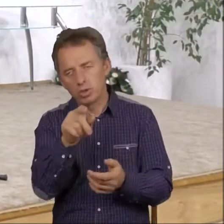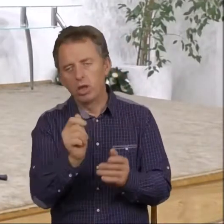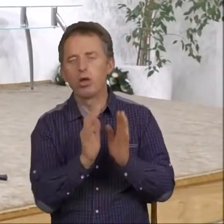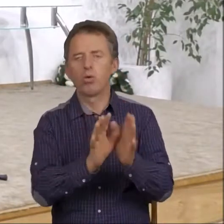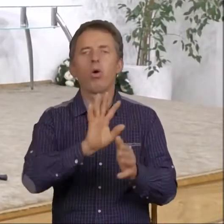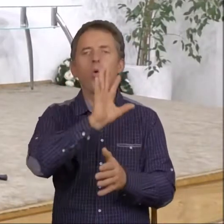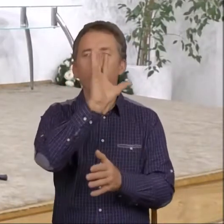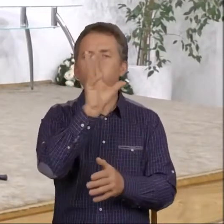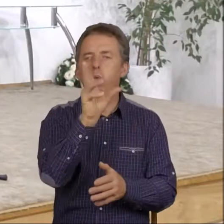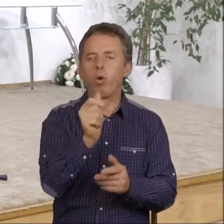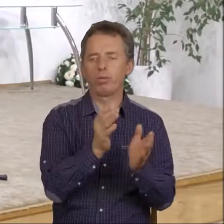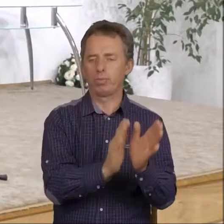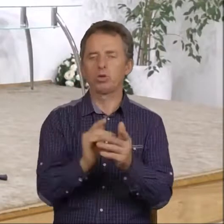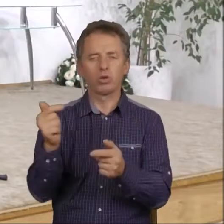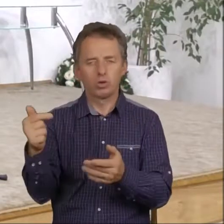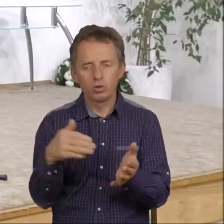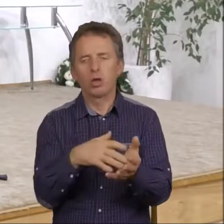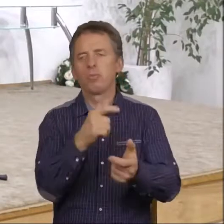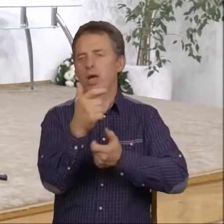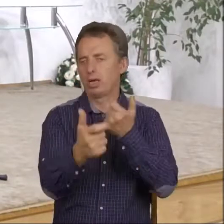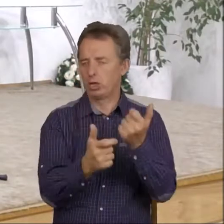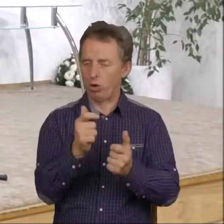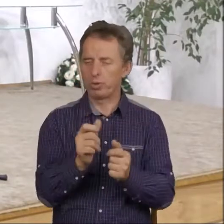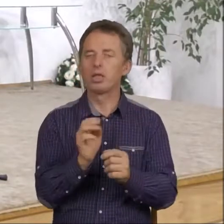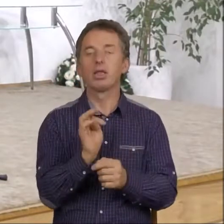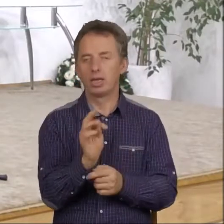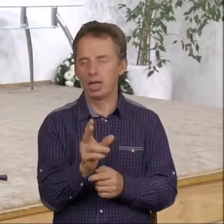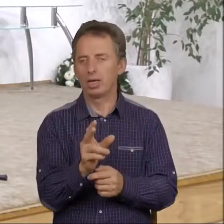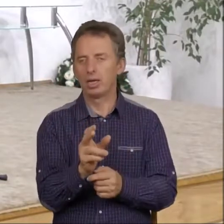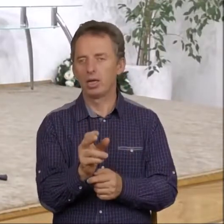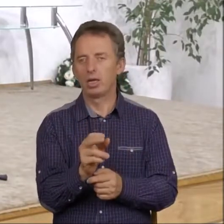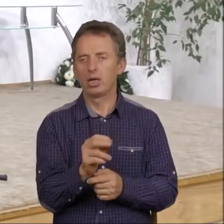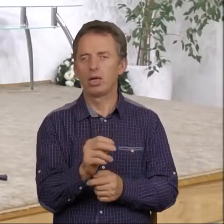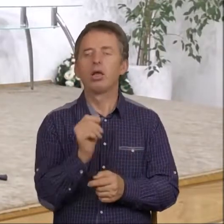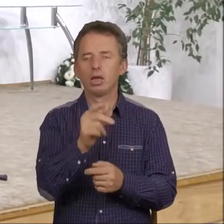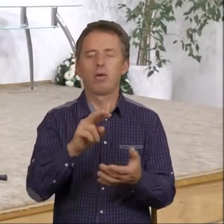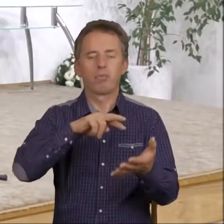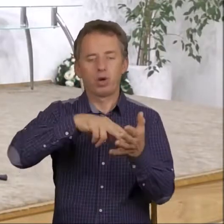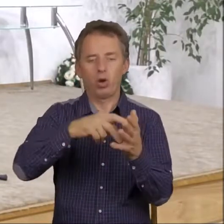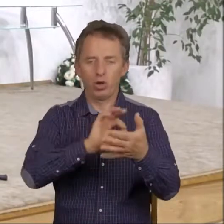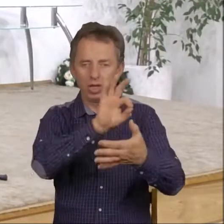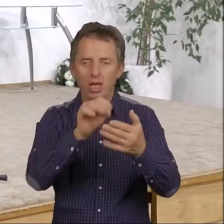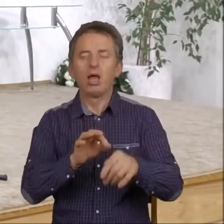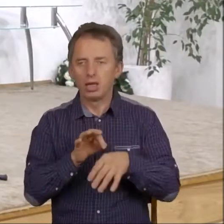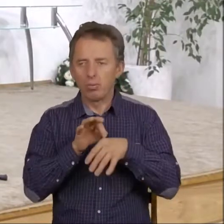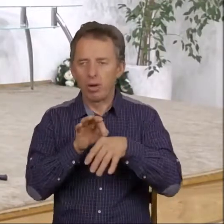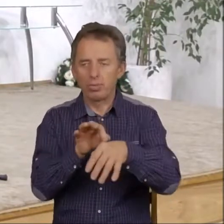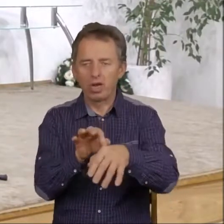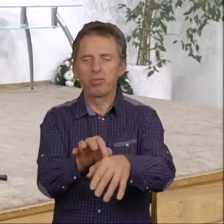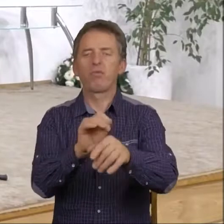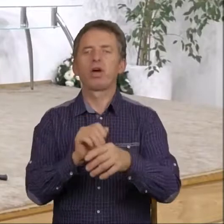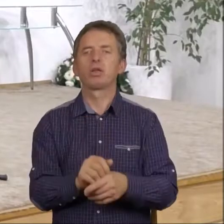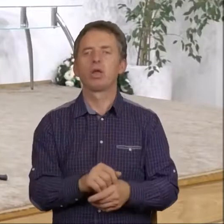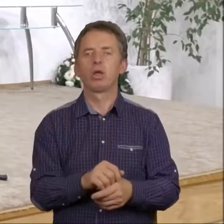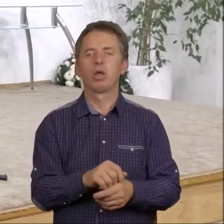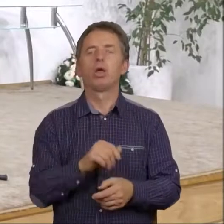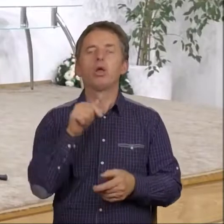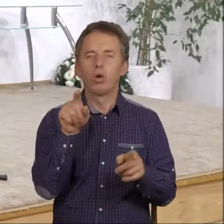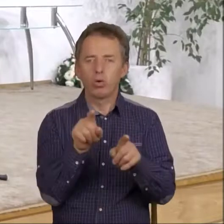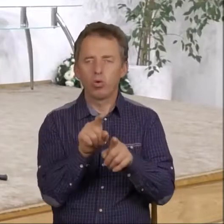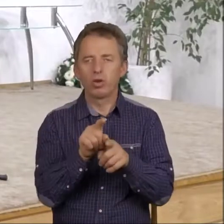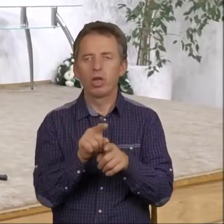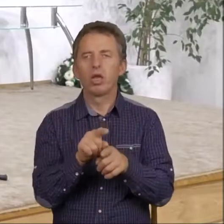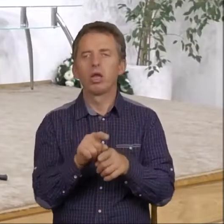ogólny nie tylko zaprojektować, ale i przeprowadzić, wtedy również